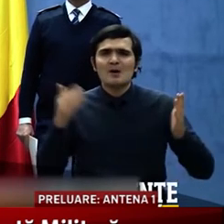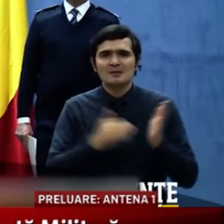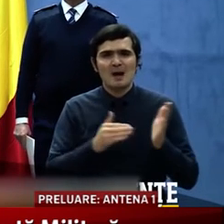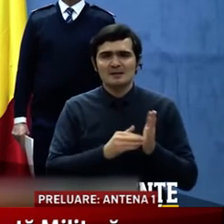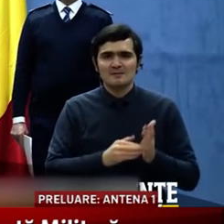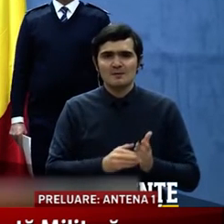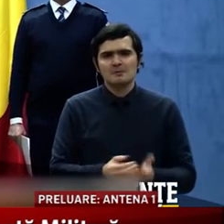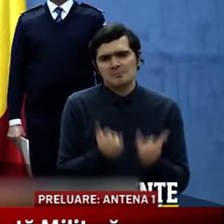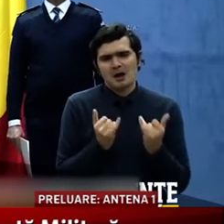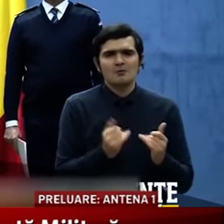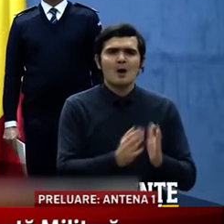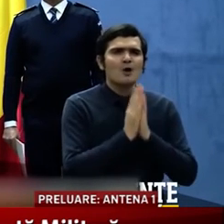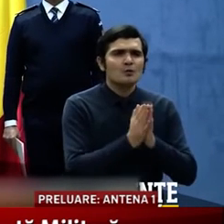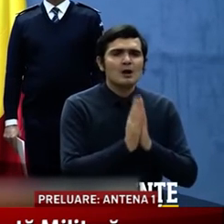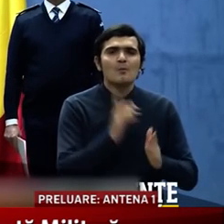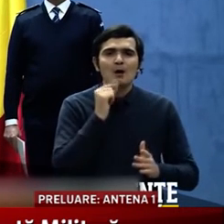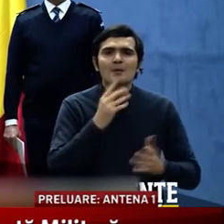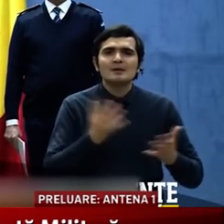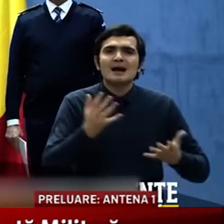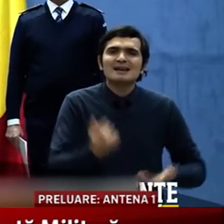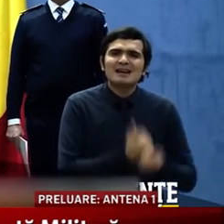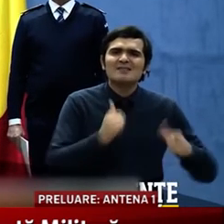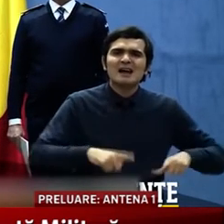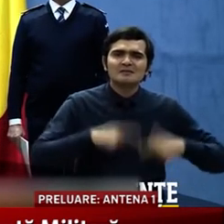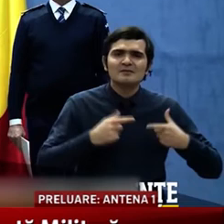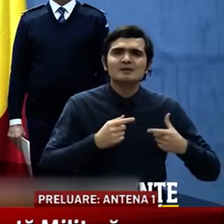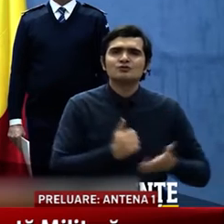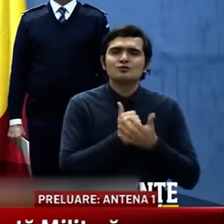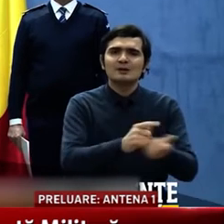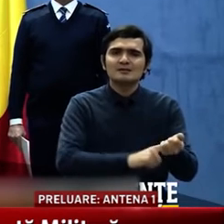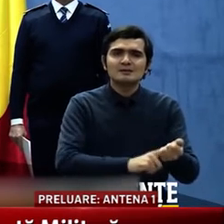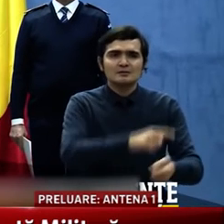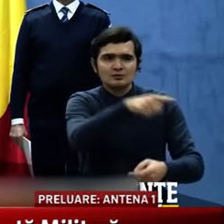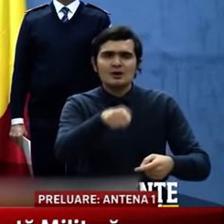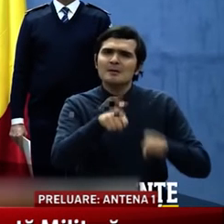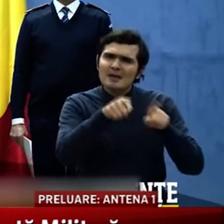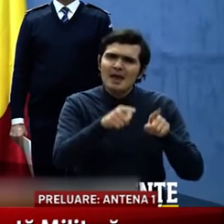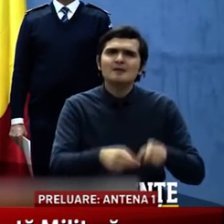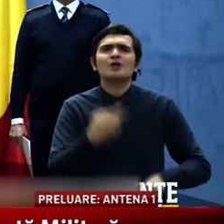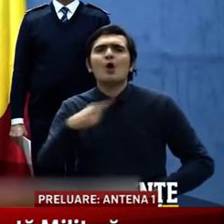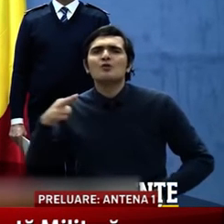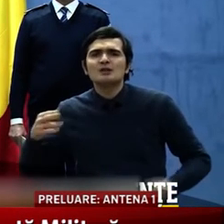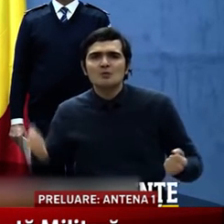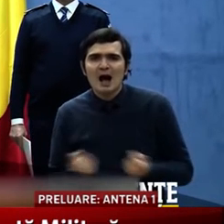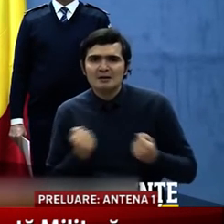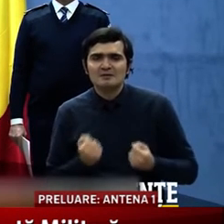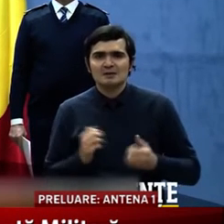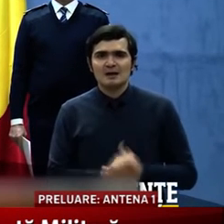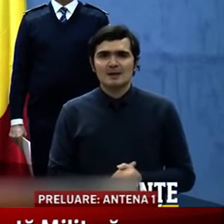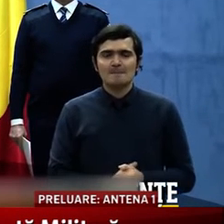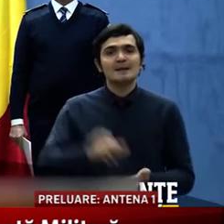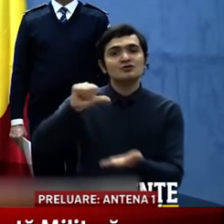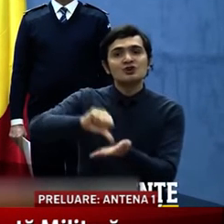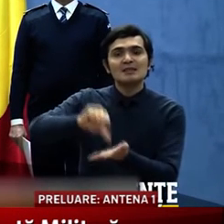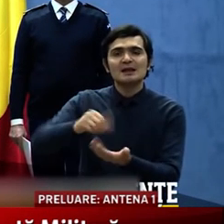Deci rugăm salvatorii de vieți, donatorii de sânge să-și continue activitatea, centrele de transfuzie